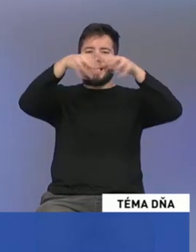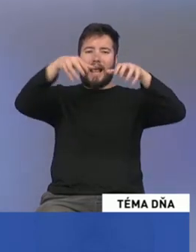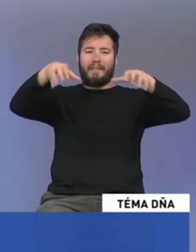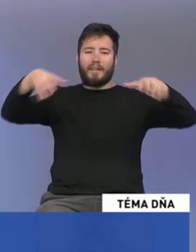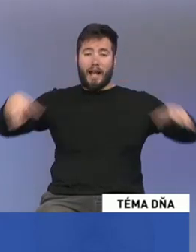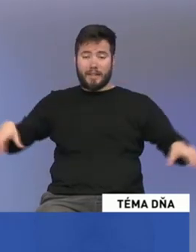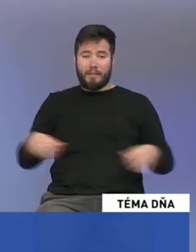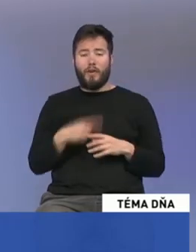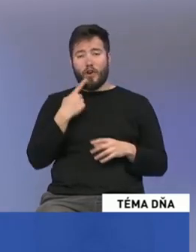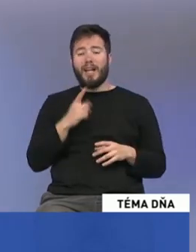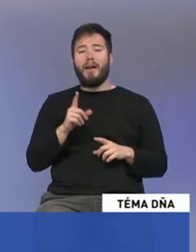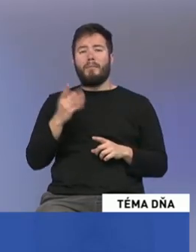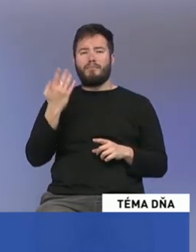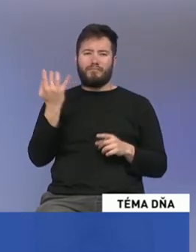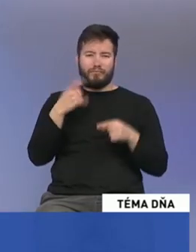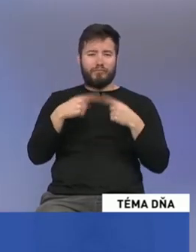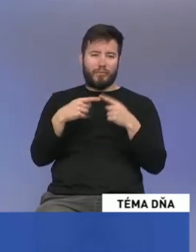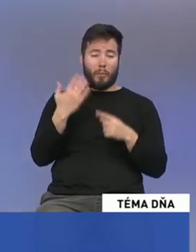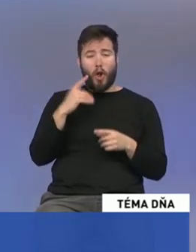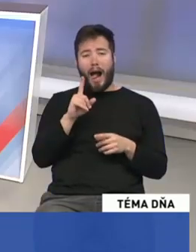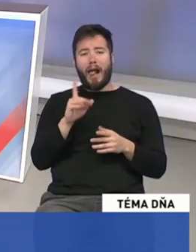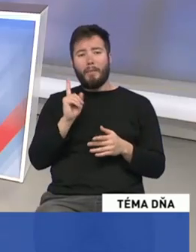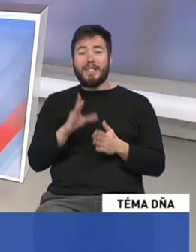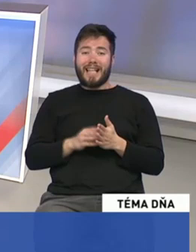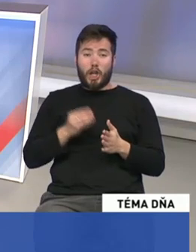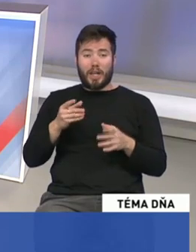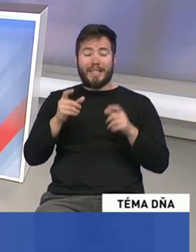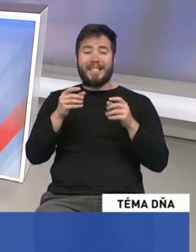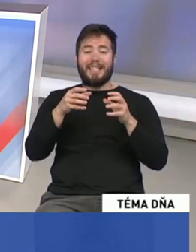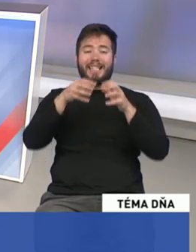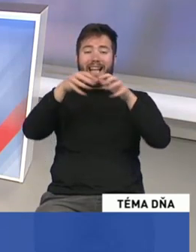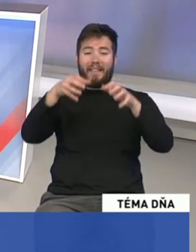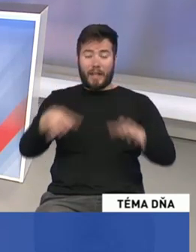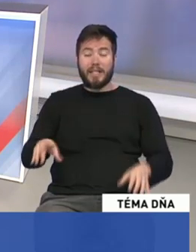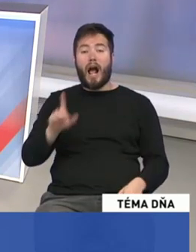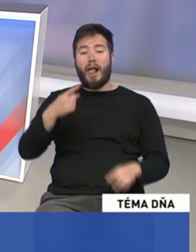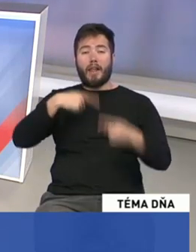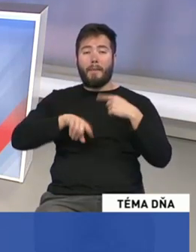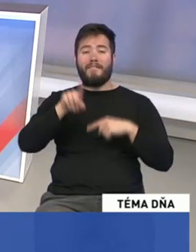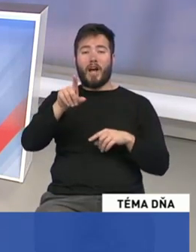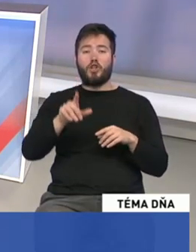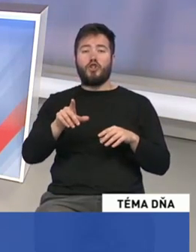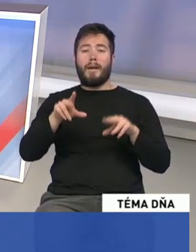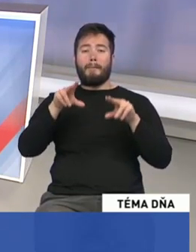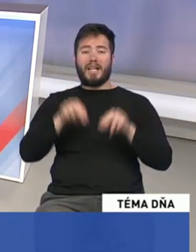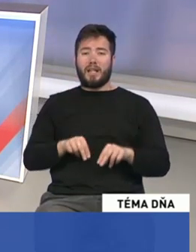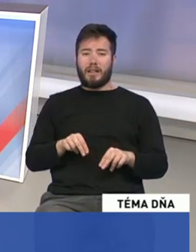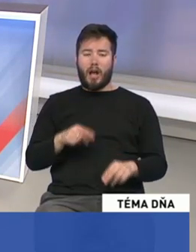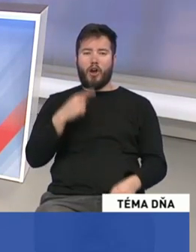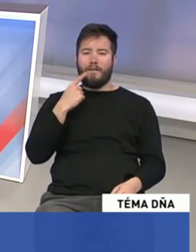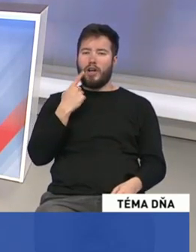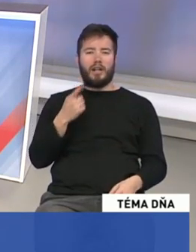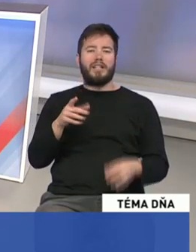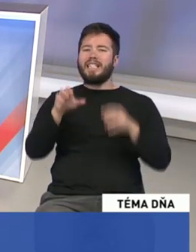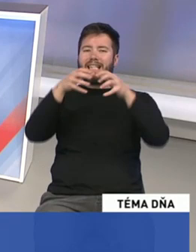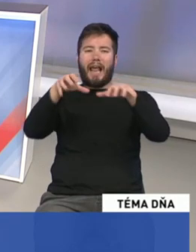nikde treba začať. No, máte diametrálne odlišný postoj alebo mali ste, ako váš predseda, ktorý použila expresívne slovo pri stratifikácii nemocníc, a bol to